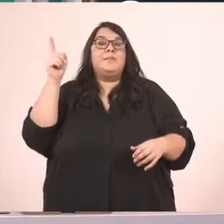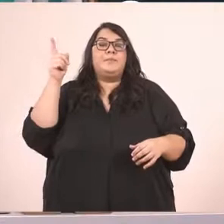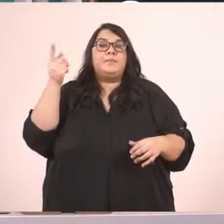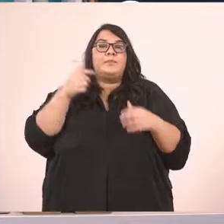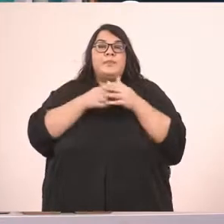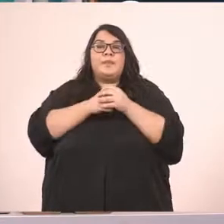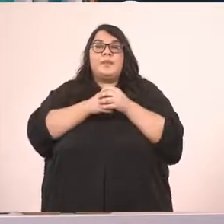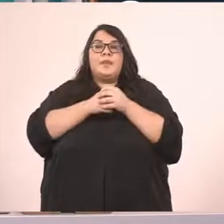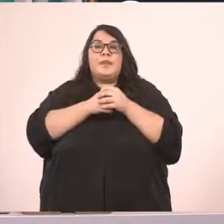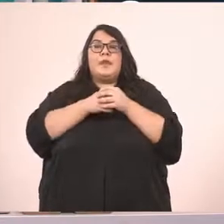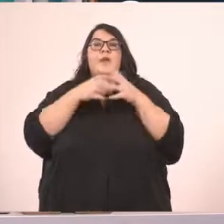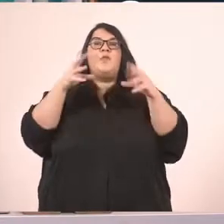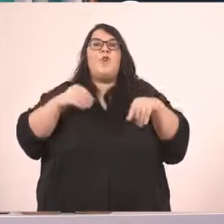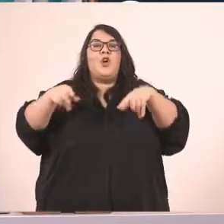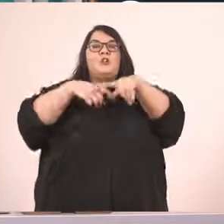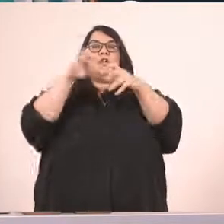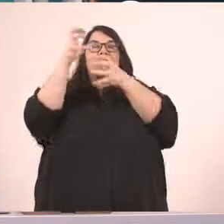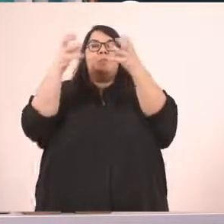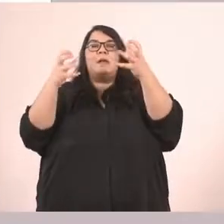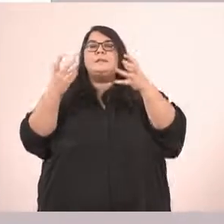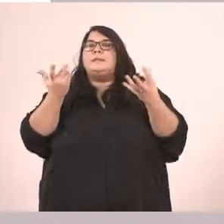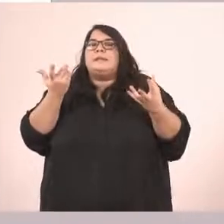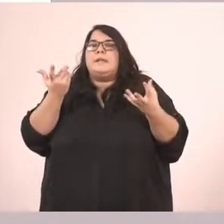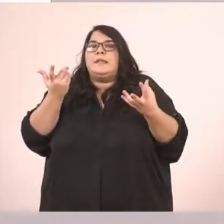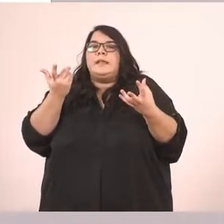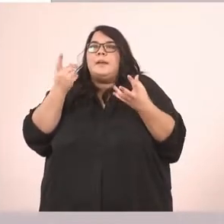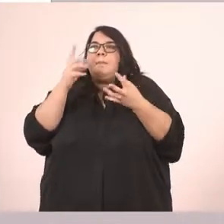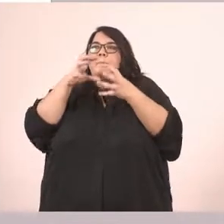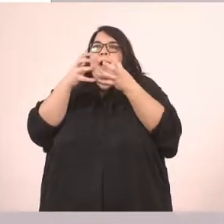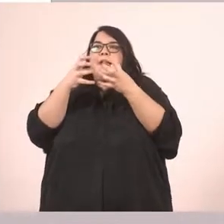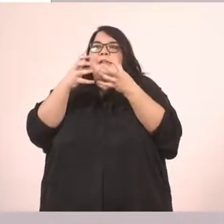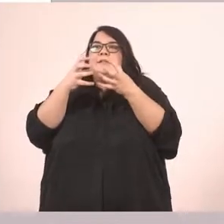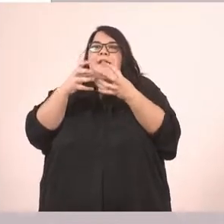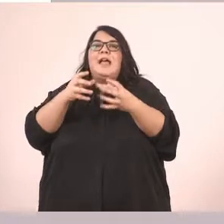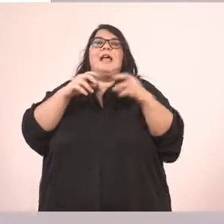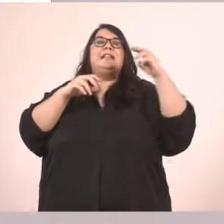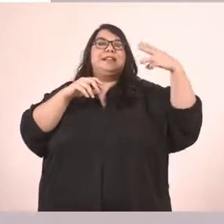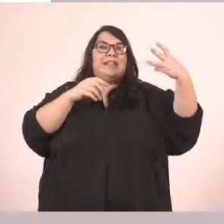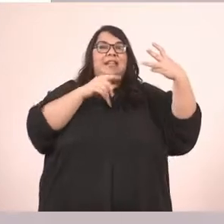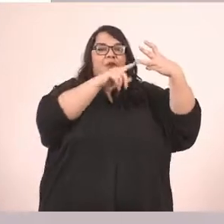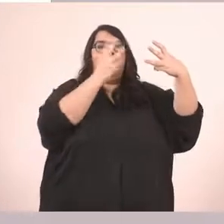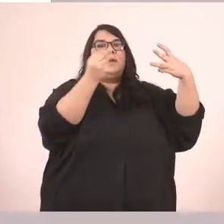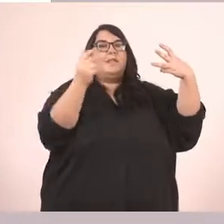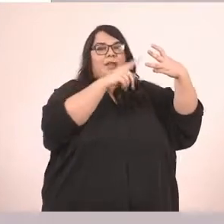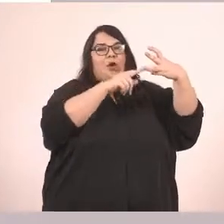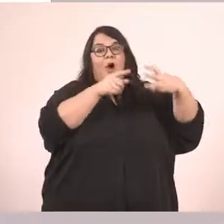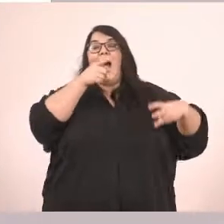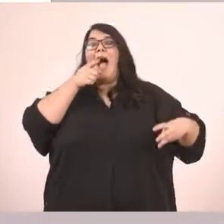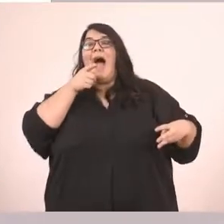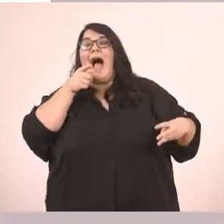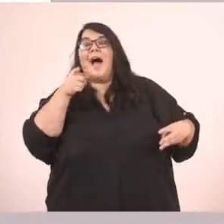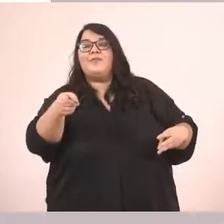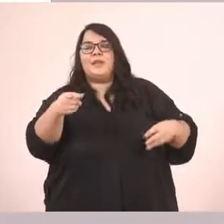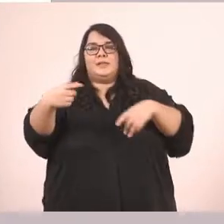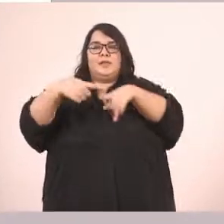πρόσωπο θα βάλουμε στις χριστουγεννιάτικες μπάλες. Θα βάλουμε το τρίτο πληθυντικό, παιδιά. Αυτές οι χριστούγεννιάτικες